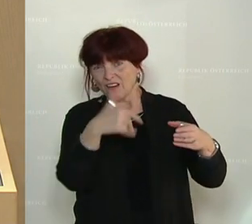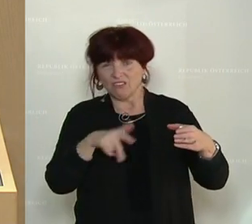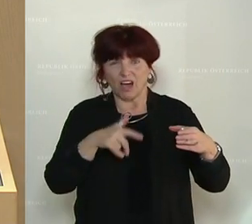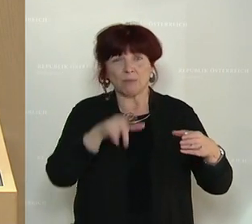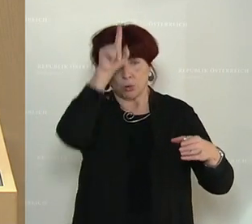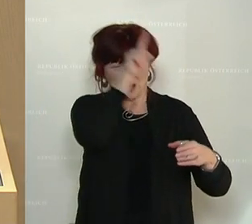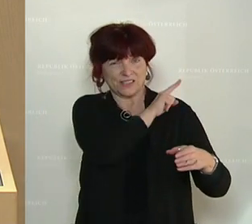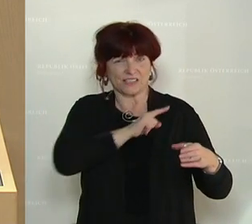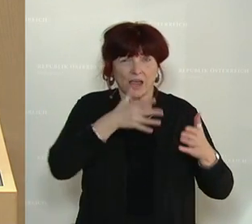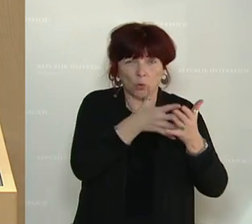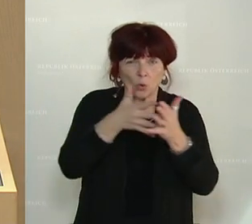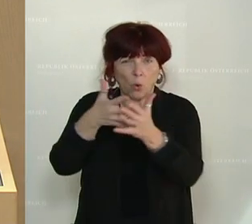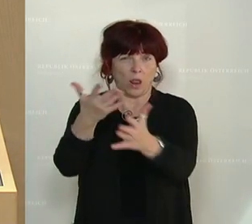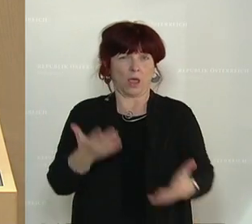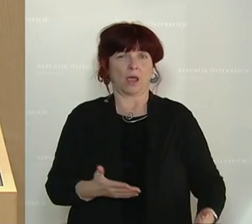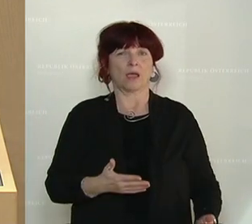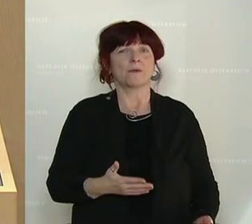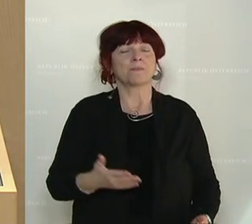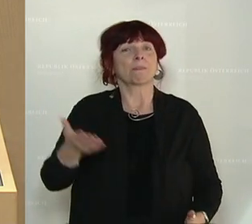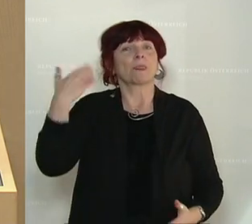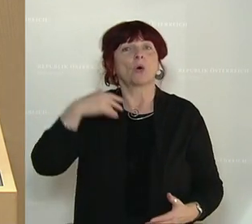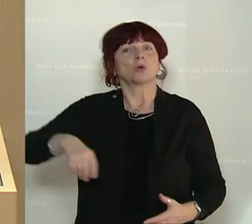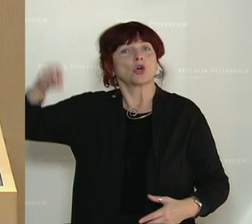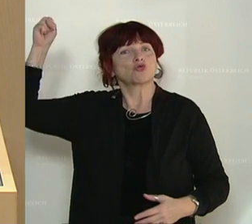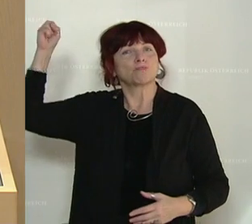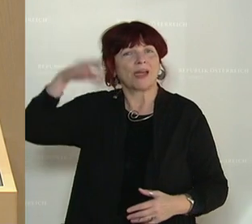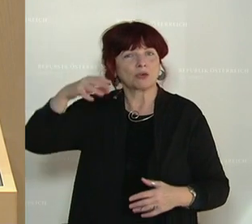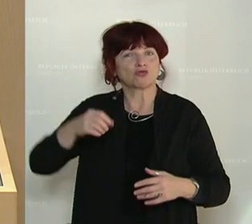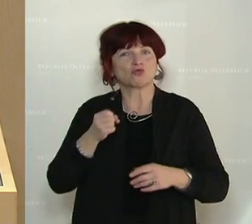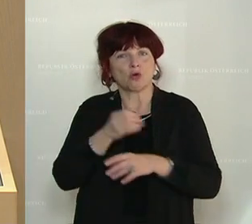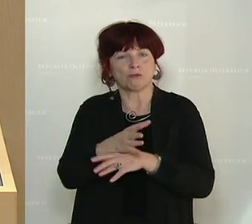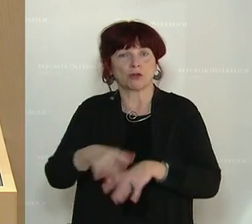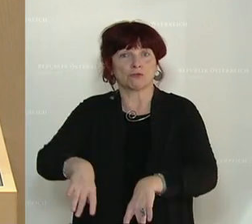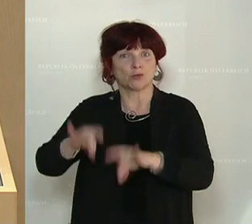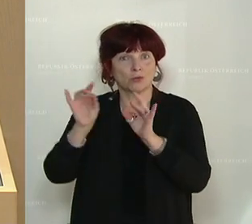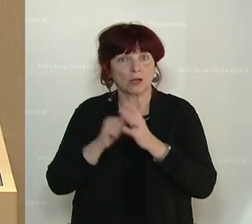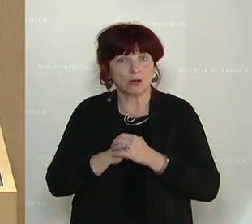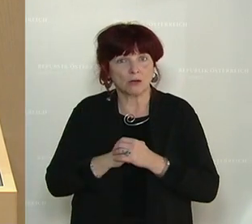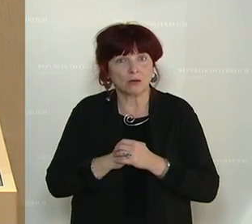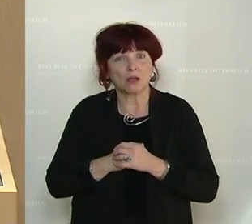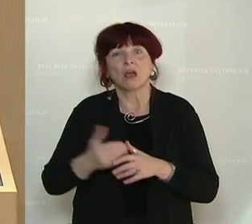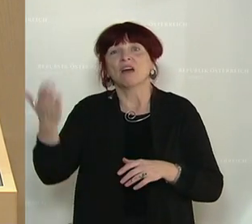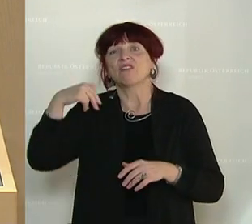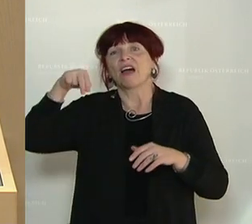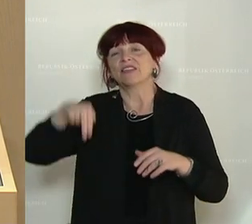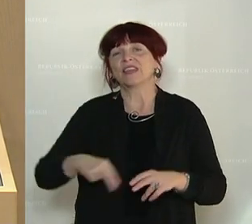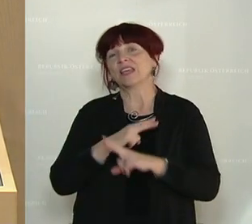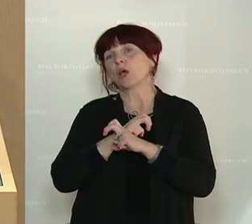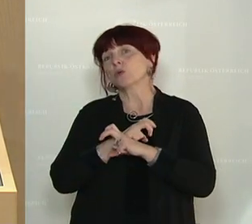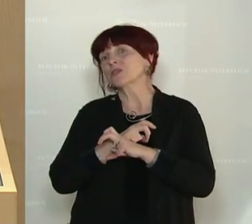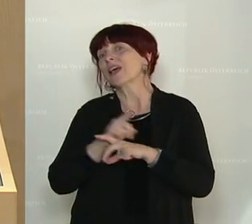an Sprengstofffunde. Und erst am Montag hat die Polizei in Niederösterreich ein Waffenlager samt NS